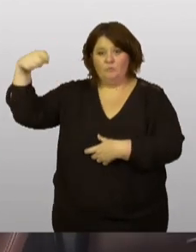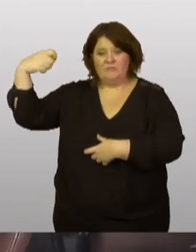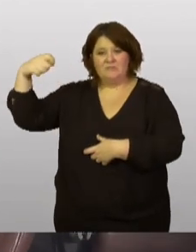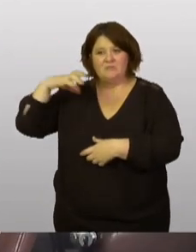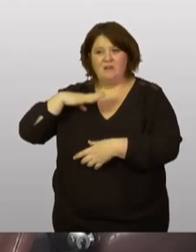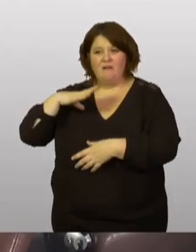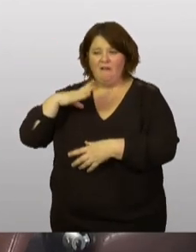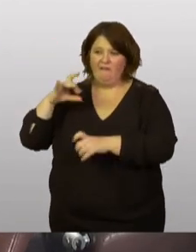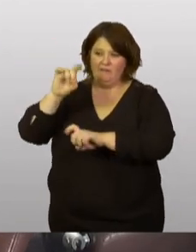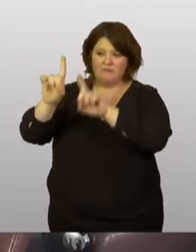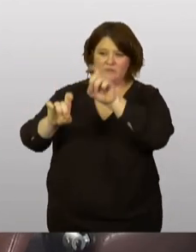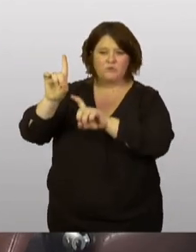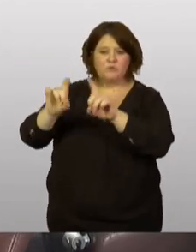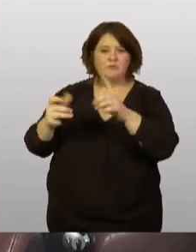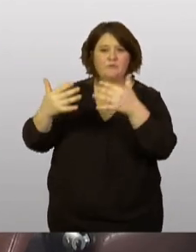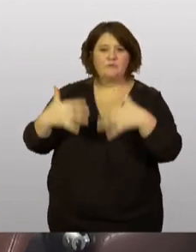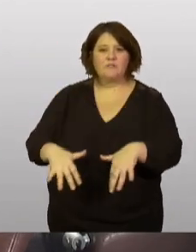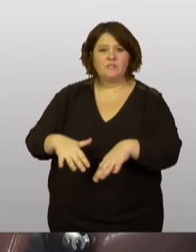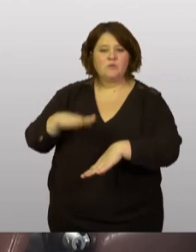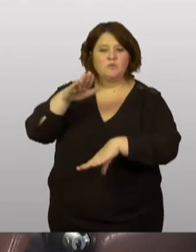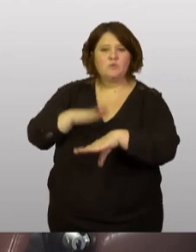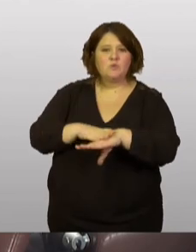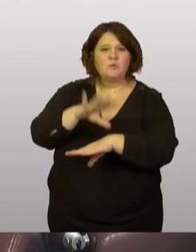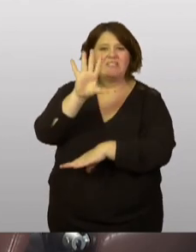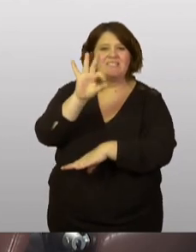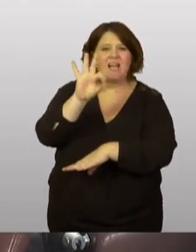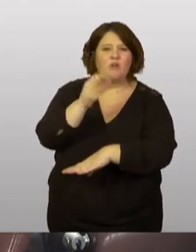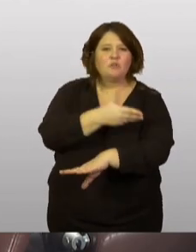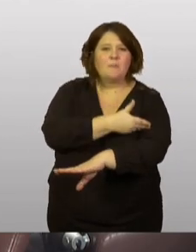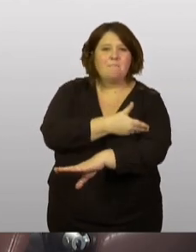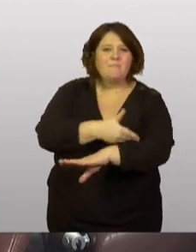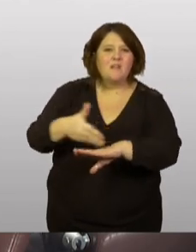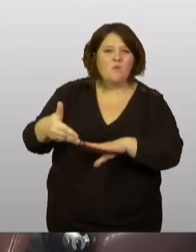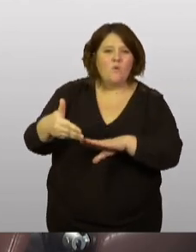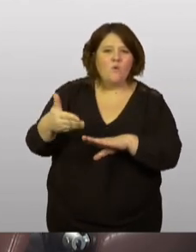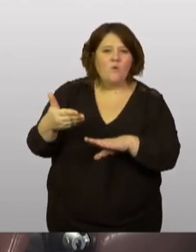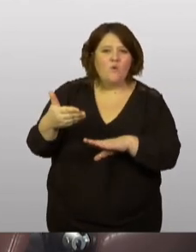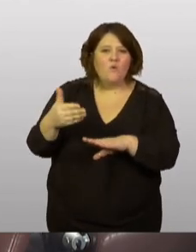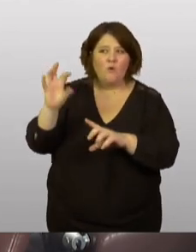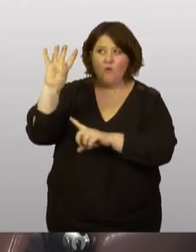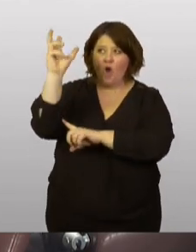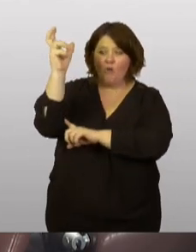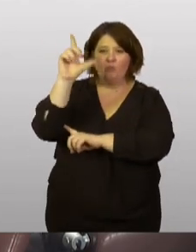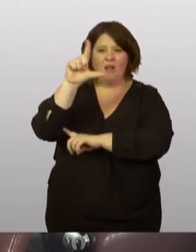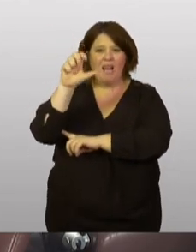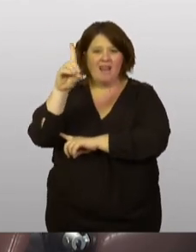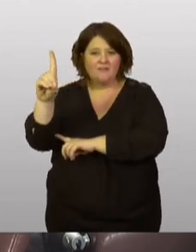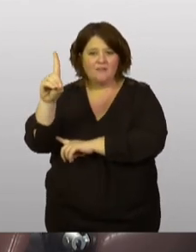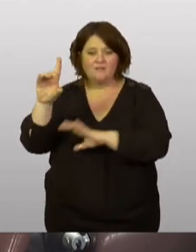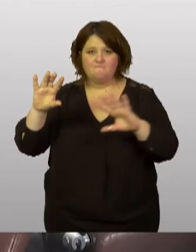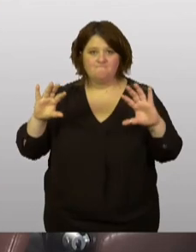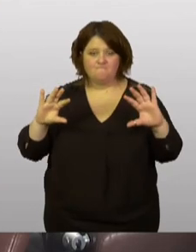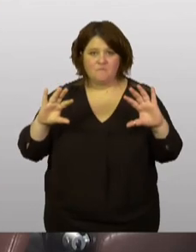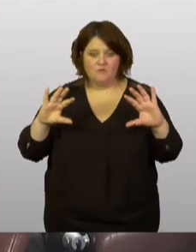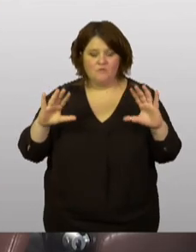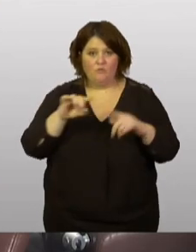questions par rapport à 50 millions de lampes LED. Comment...